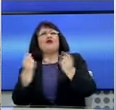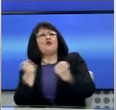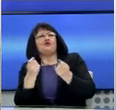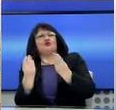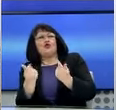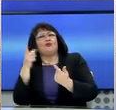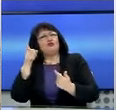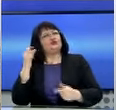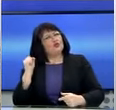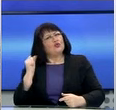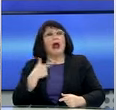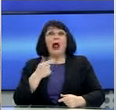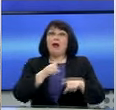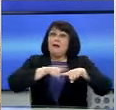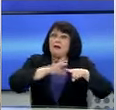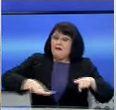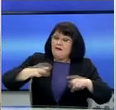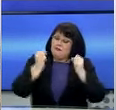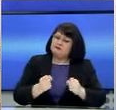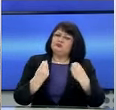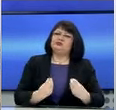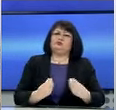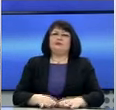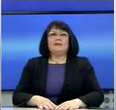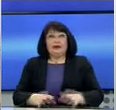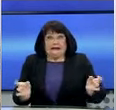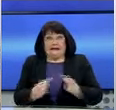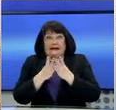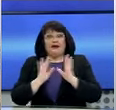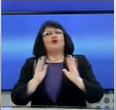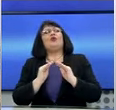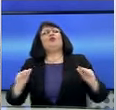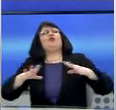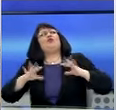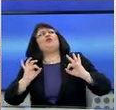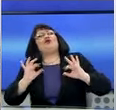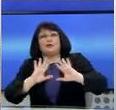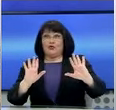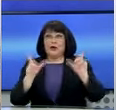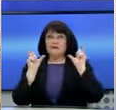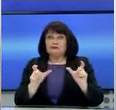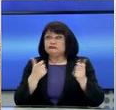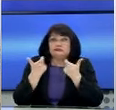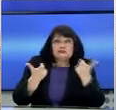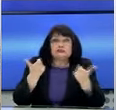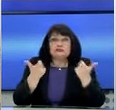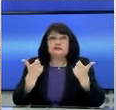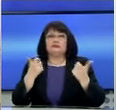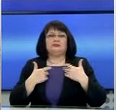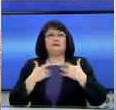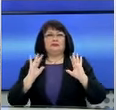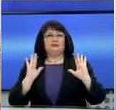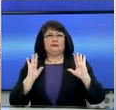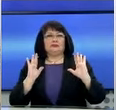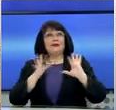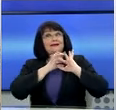Και αυτό προφανώς δεν έγινε τυχαία. Ούτε μας κάνει να εφησυχάζουμε. Παραμένουμε σε απόλυτη επιφυλακή. Σε απόλυτη